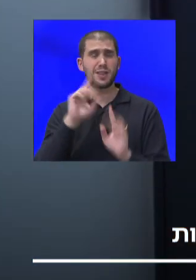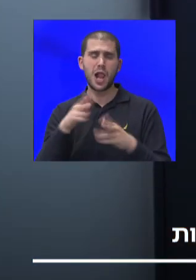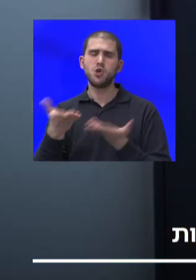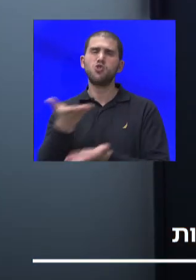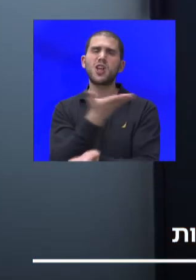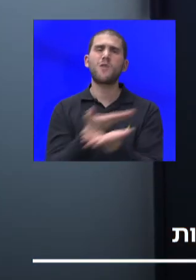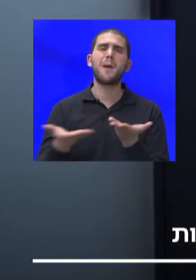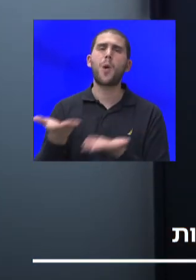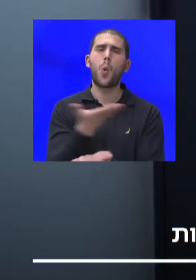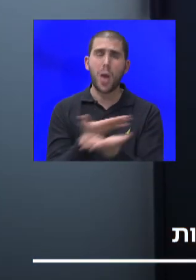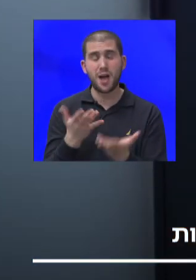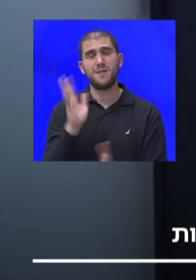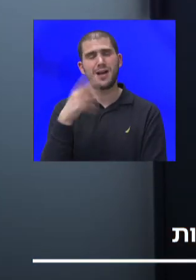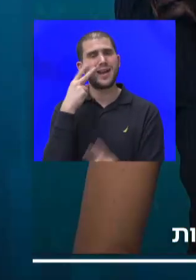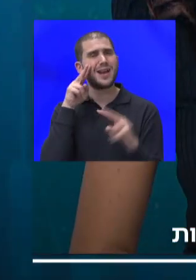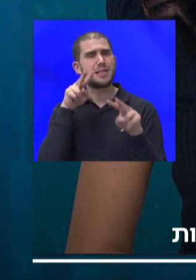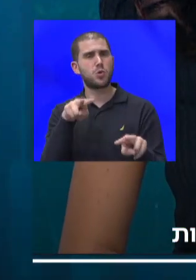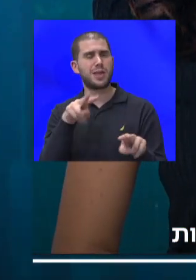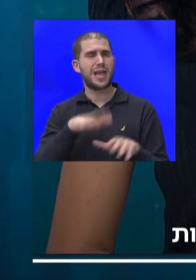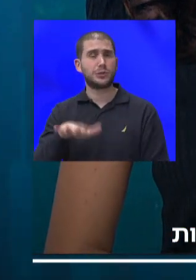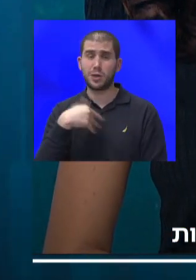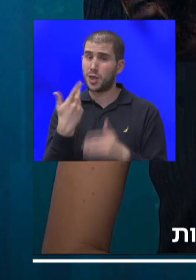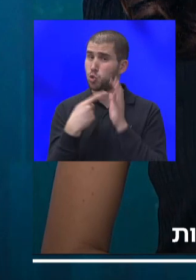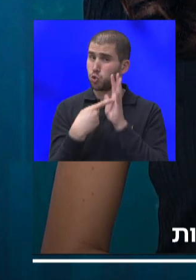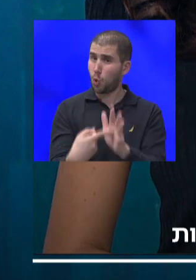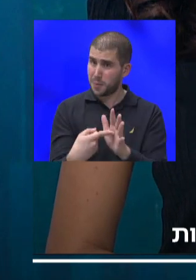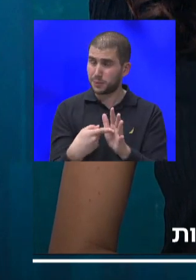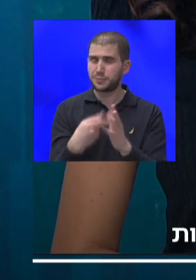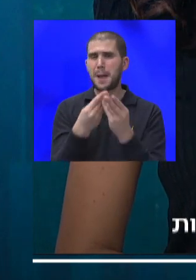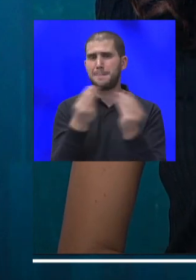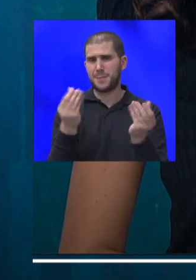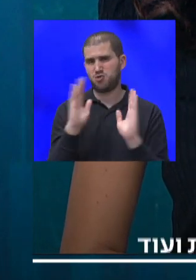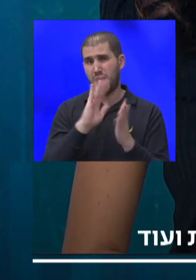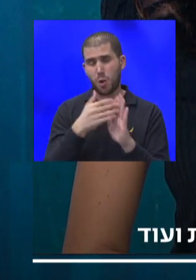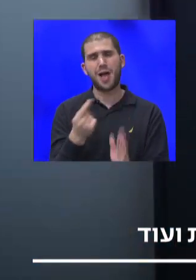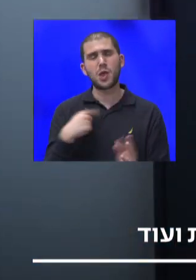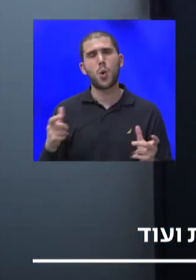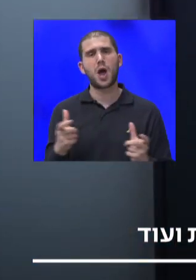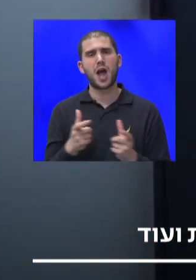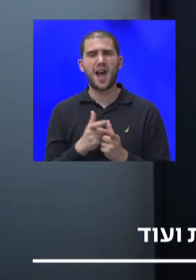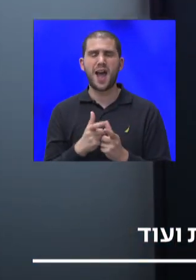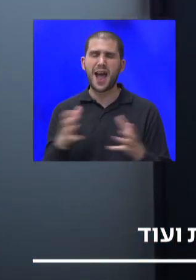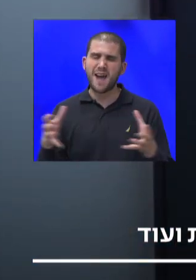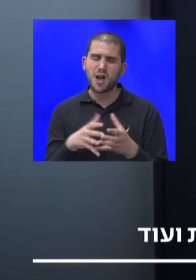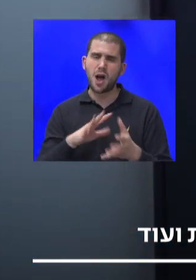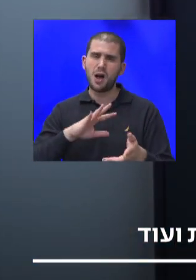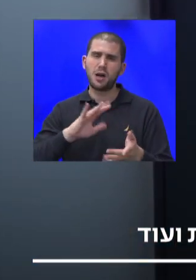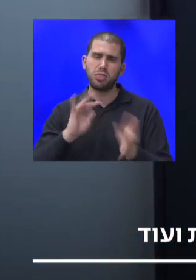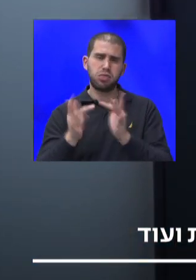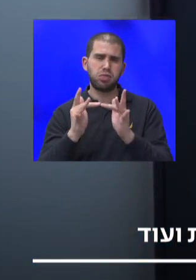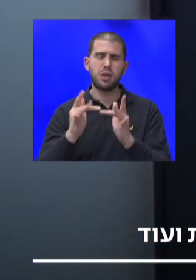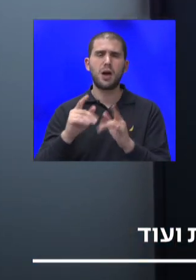התבוננות אזורית. אני אתן לך דוגמה שתמחיש את הכל. הרי אנחנו חברה משוסעת, מקותבת, כל קבוצה בחברה